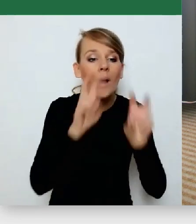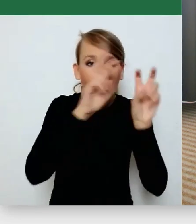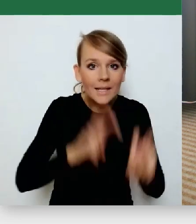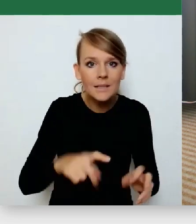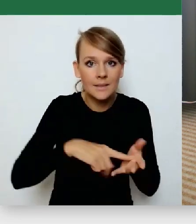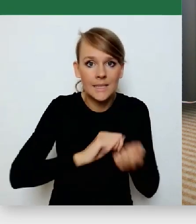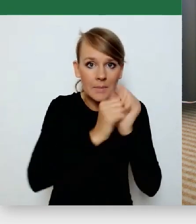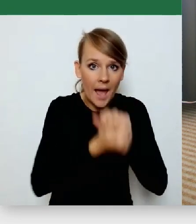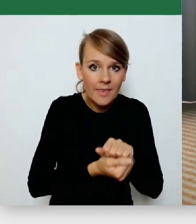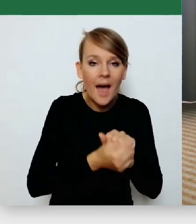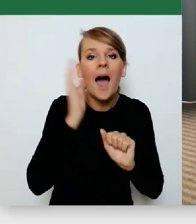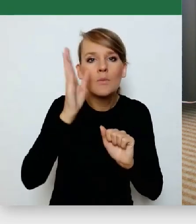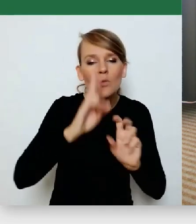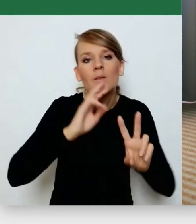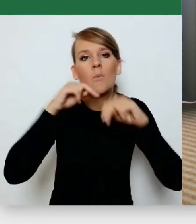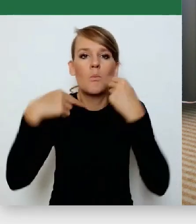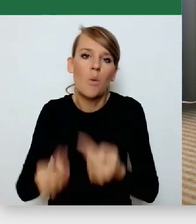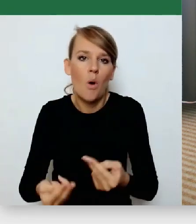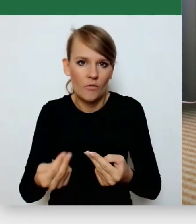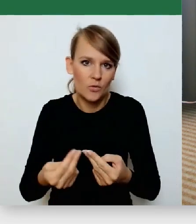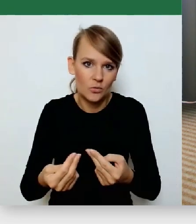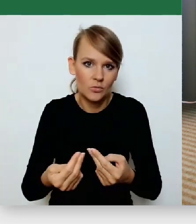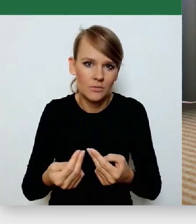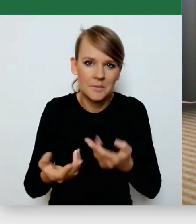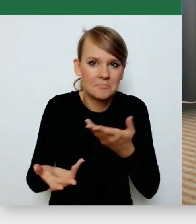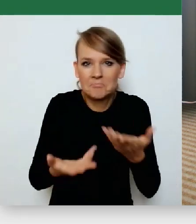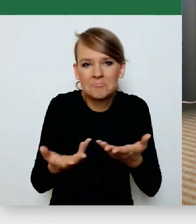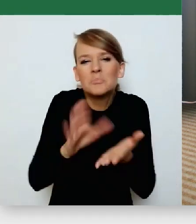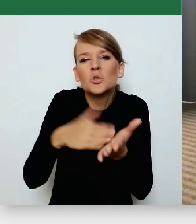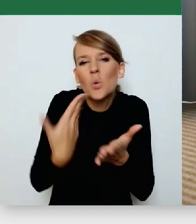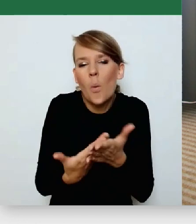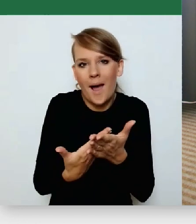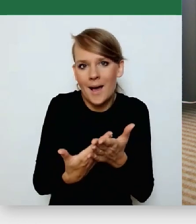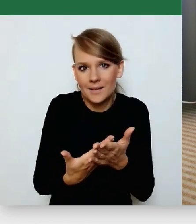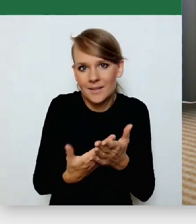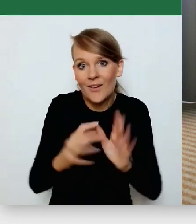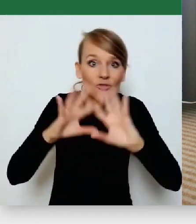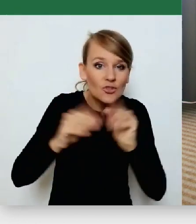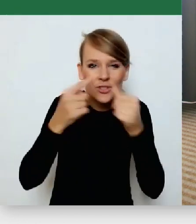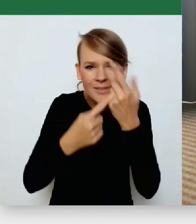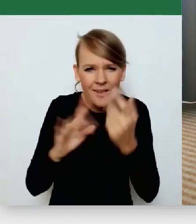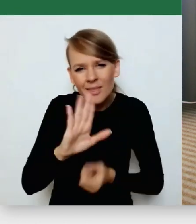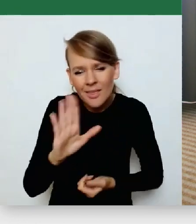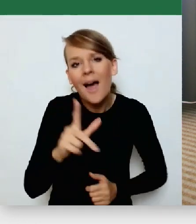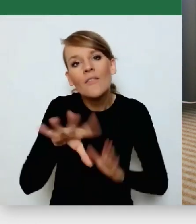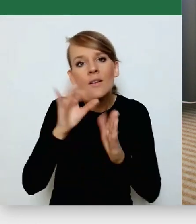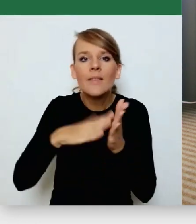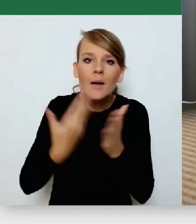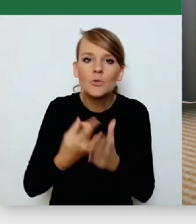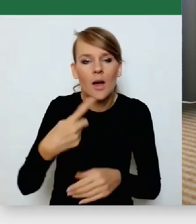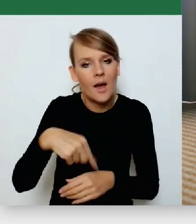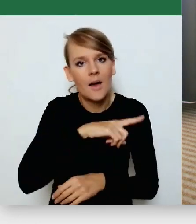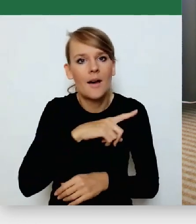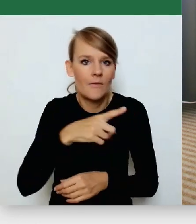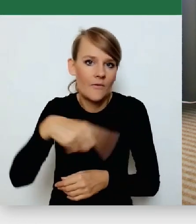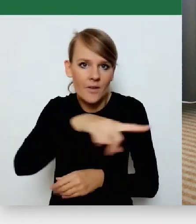jakieś, nie chodzi o pełną listę, ale nawet przykład jakiś taki, najbardziej, że o, to przy okazji odkryliśmy, że można tak teraz sprawy załatwić, że to